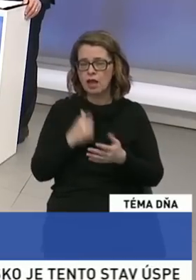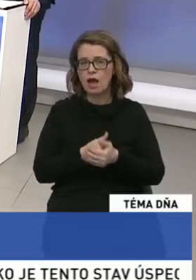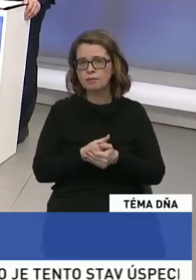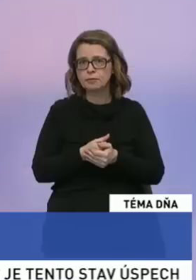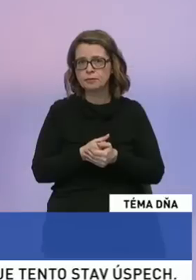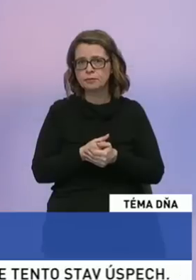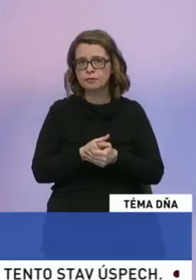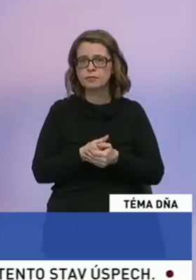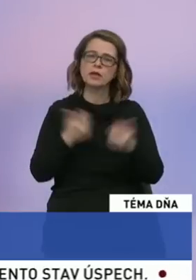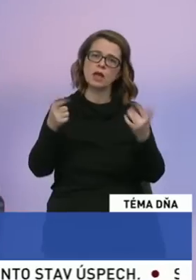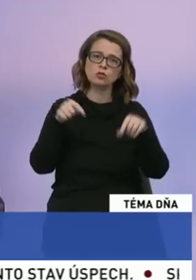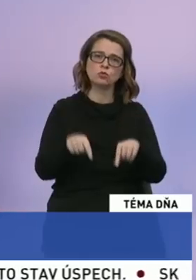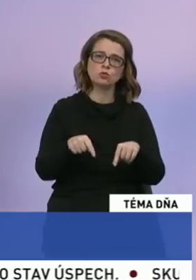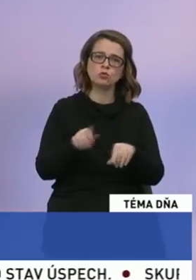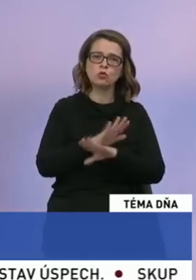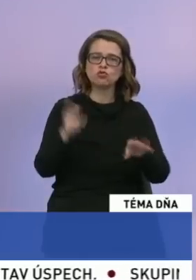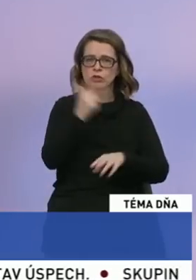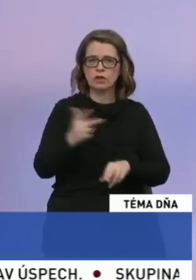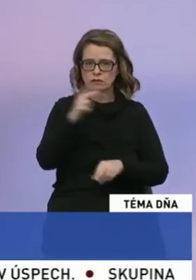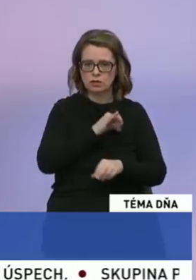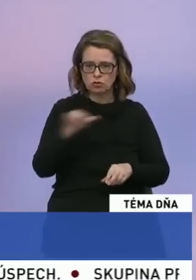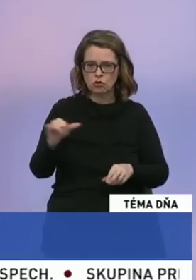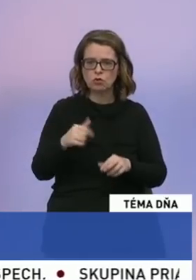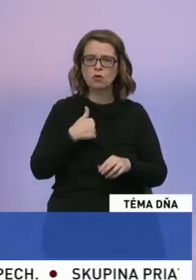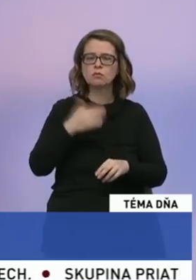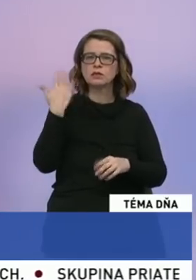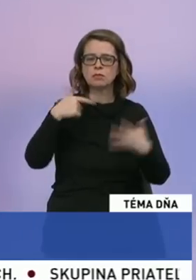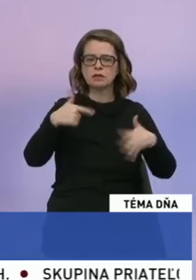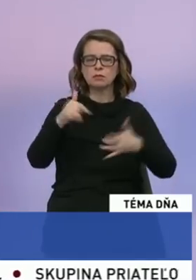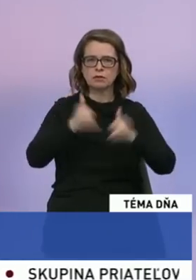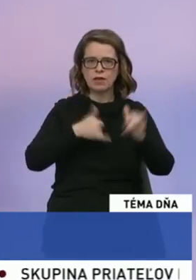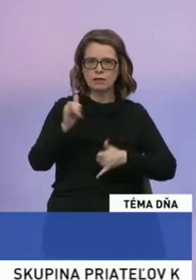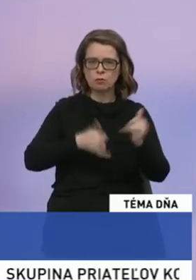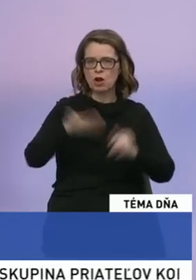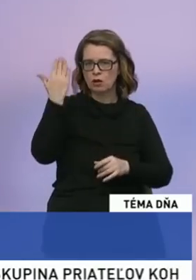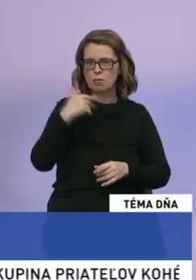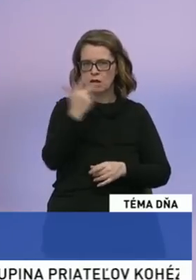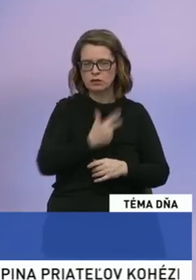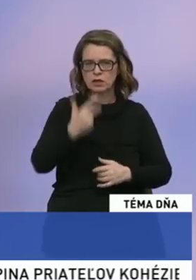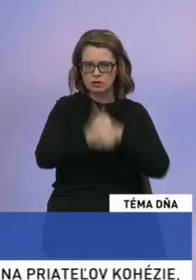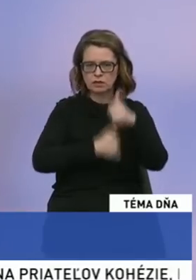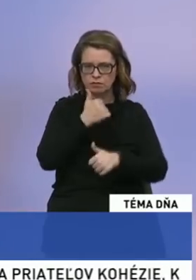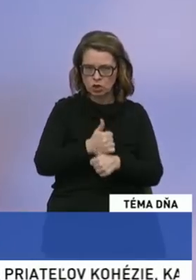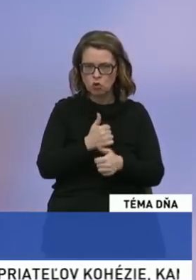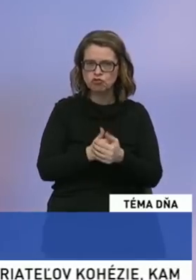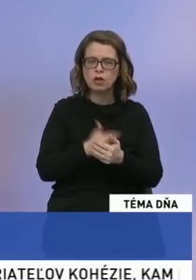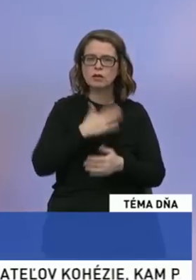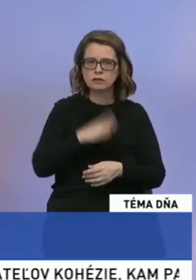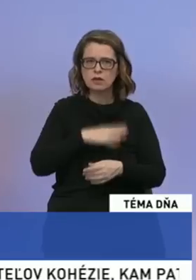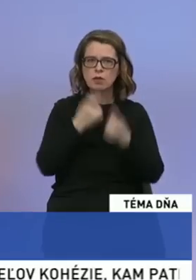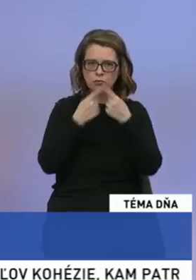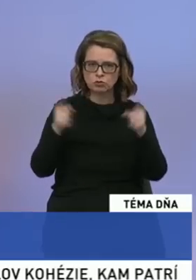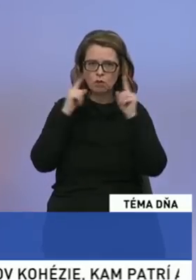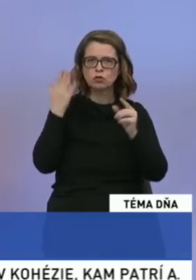hnutie je tu už 30 rokov. My sme 17. februára oslavili 30. výročie. Chceme, aby